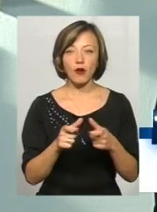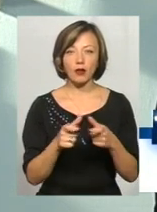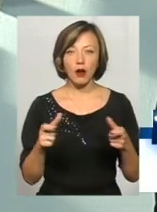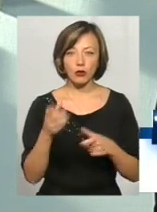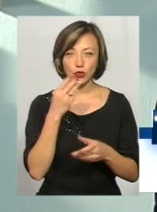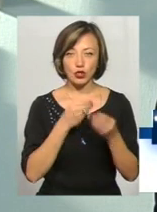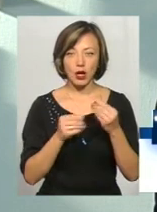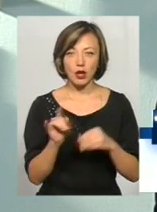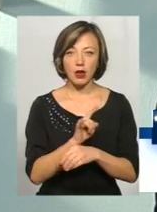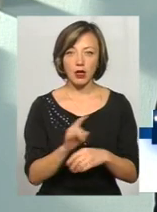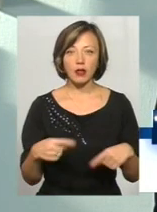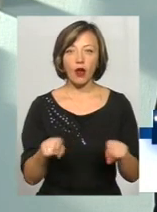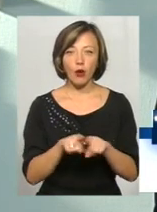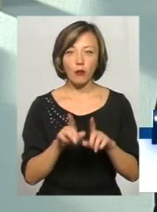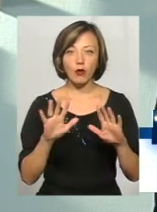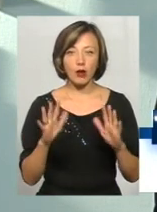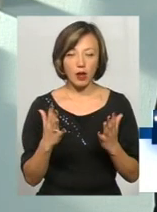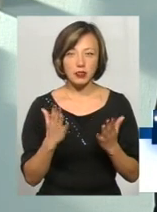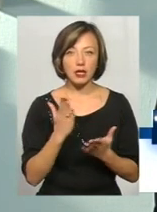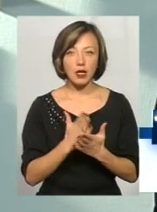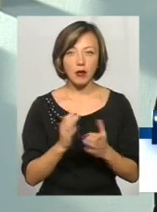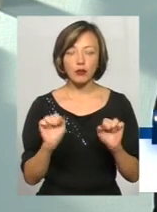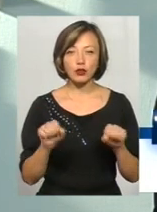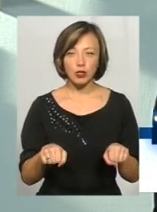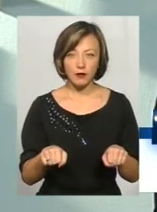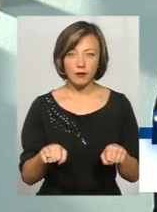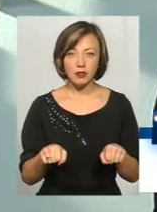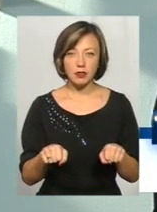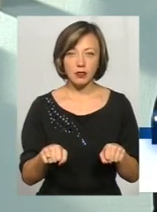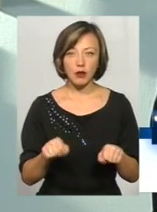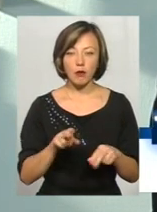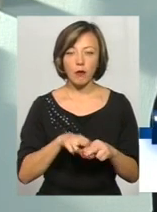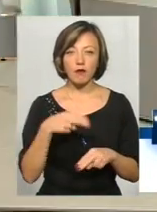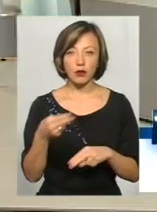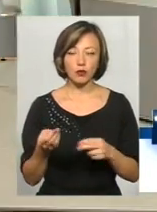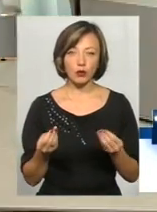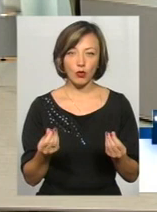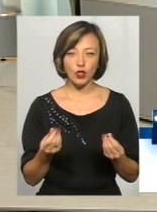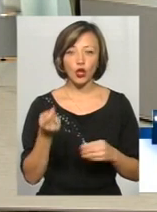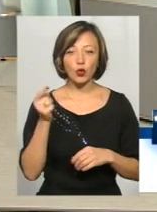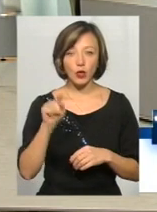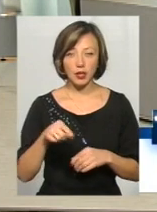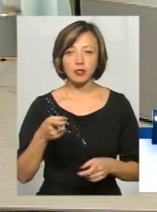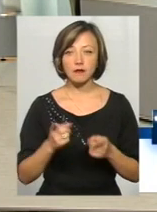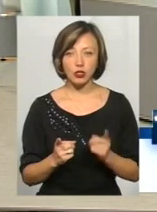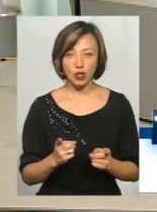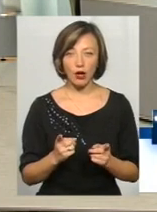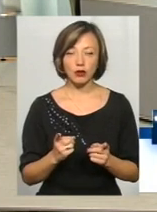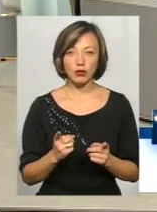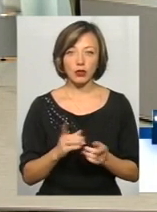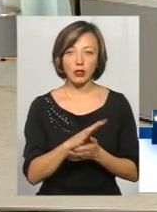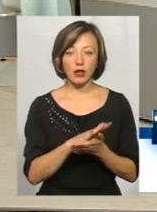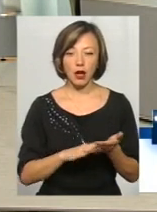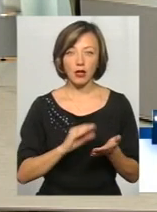І в такому разі є можливість повернути ті кошти. Тоді, звичайно, вже йти